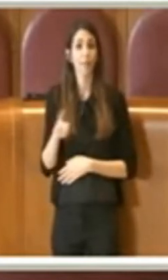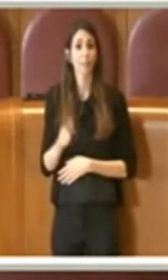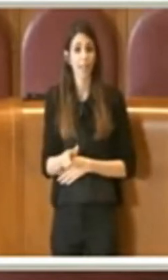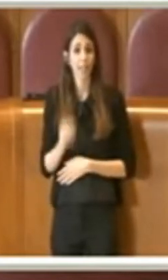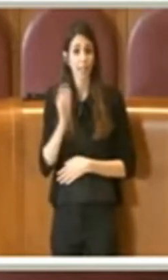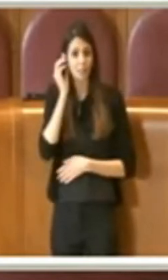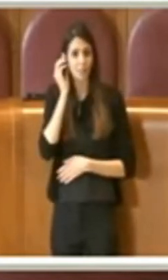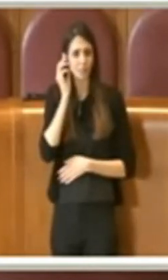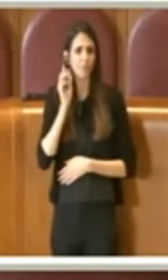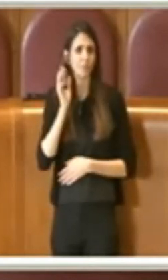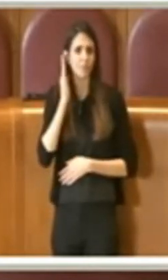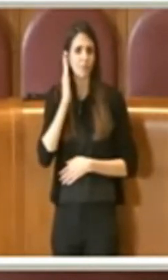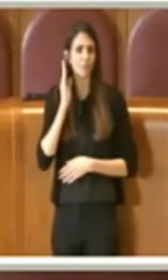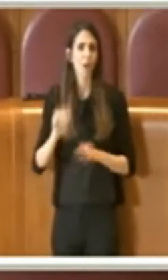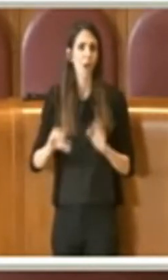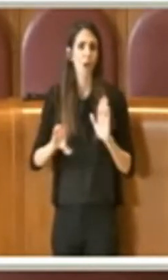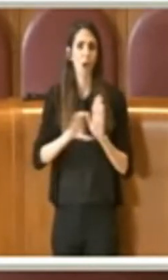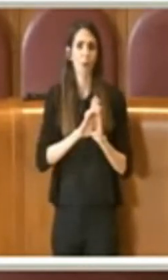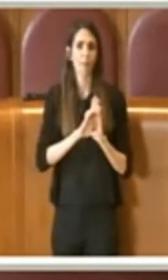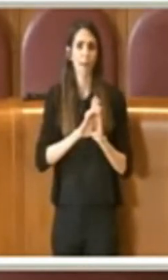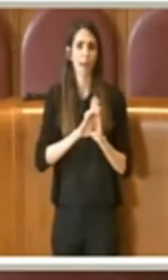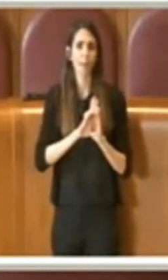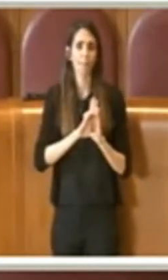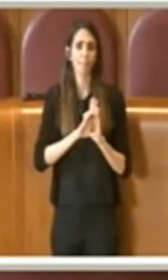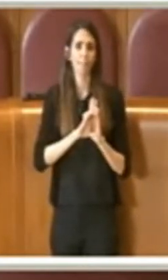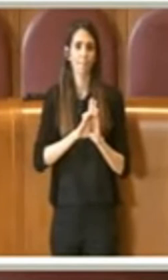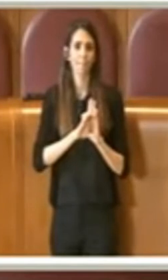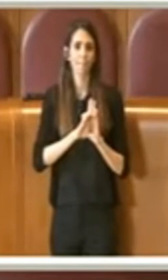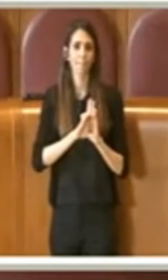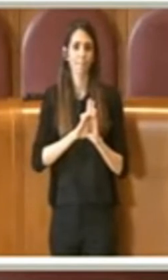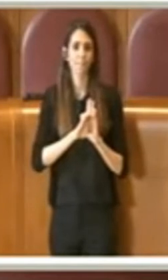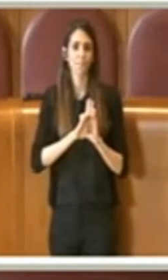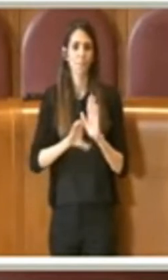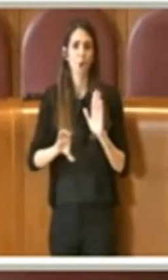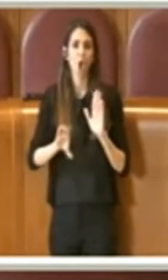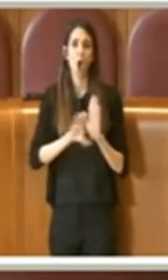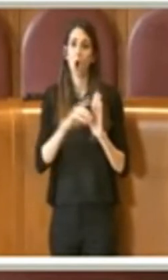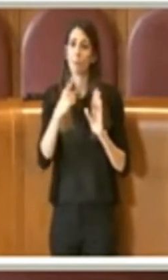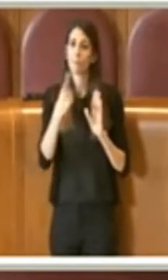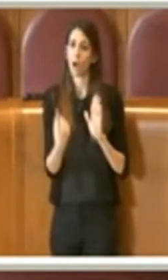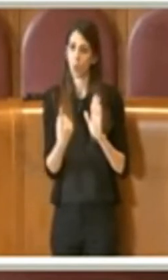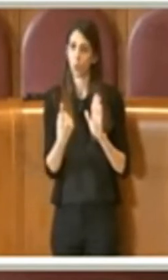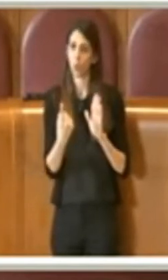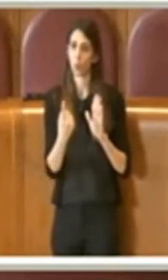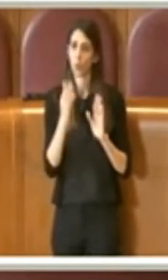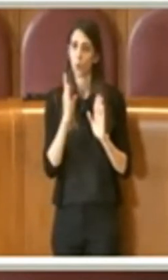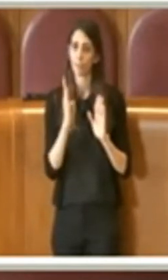comma 1 lettera B